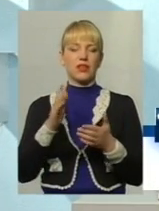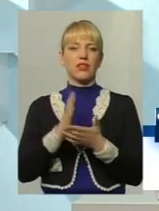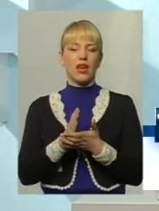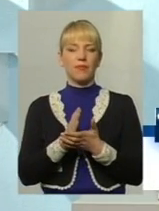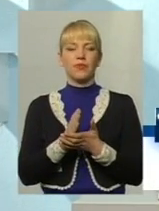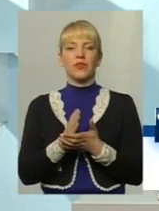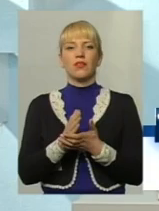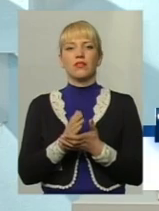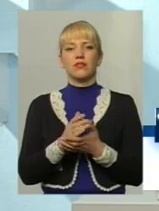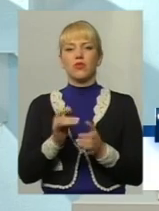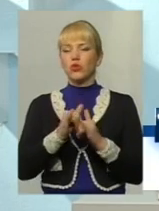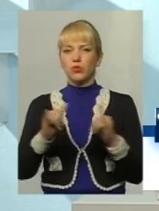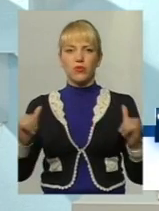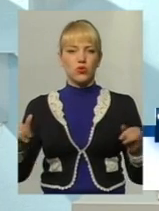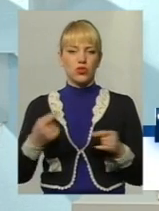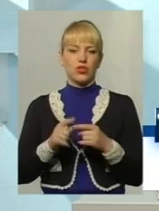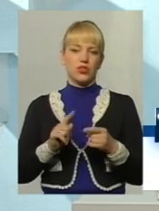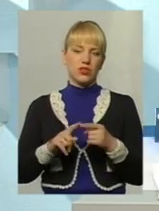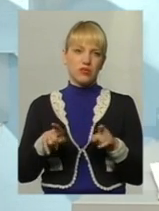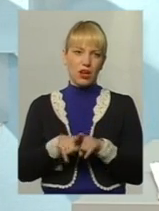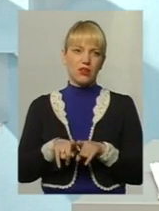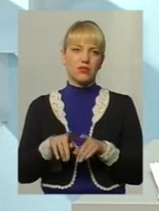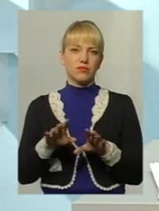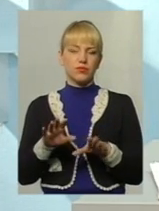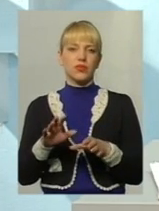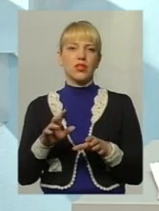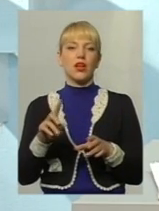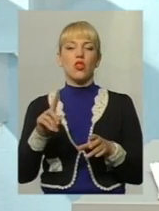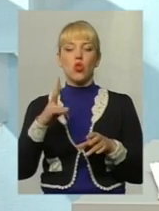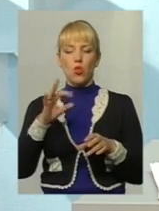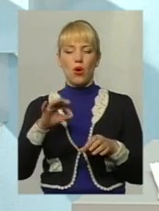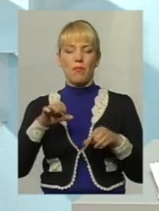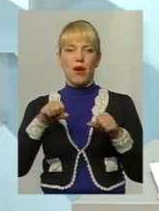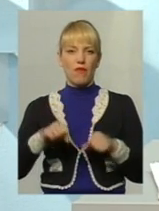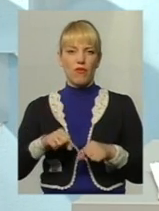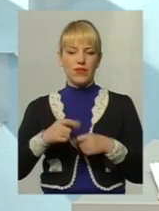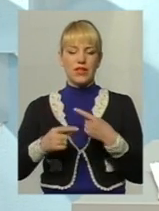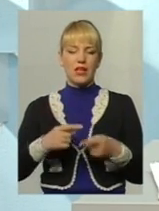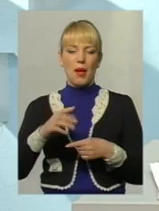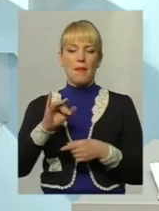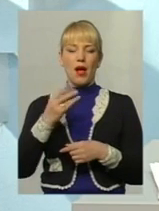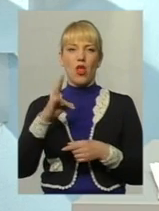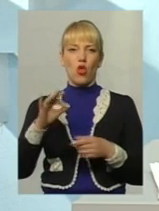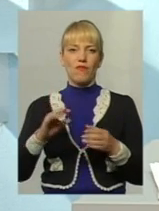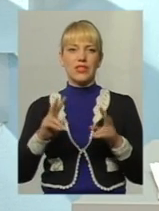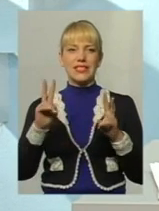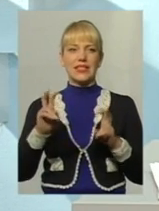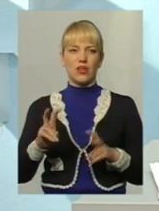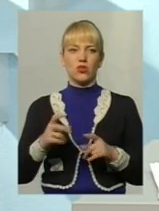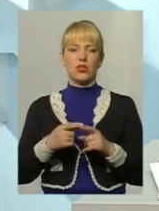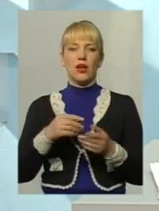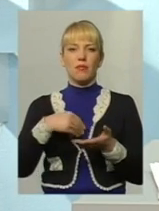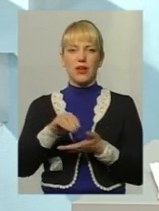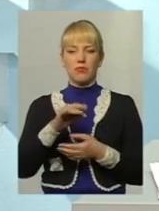це, чи такий тап розвитку суспільства, але правові наслідки майнового статусу майна,